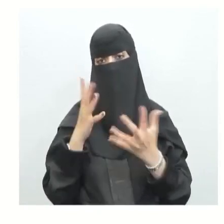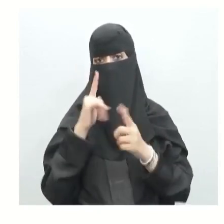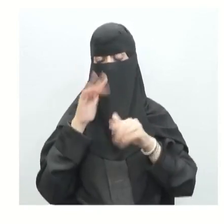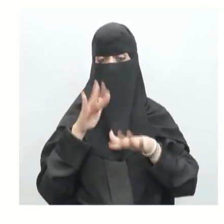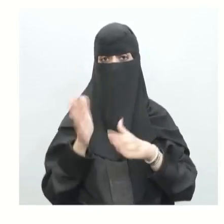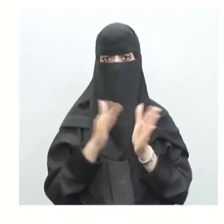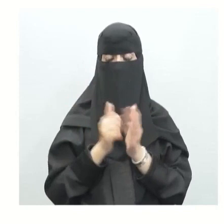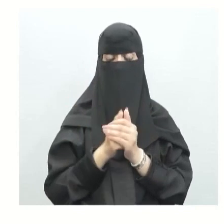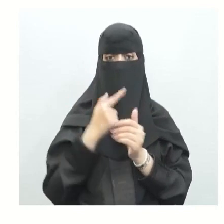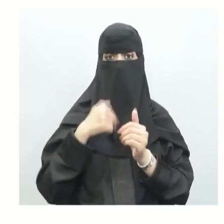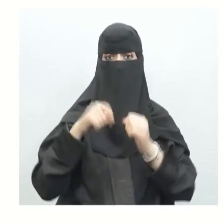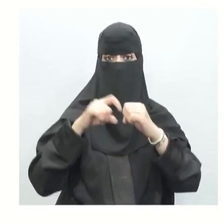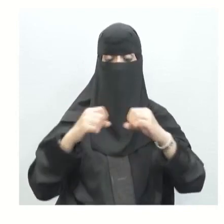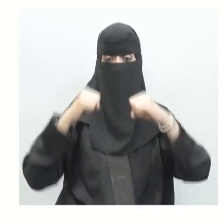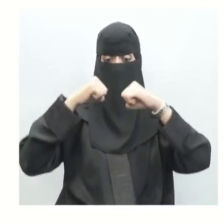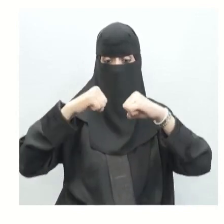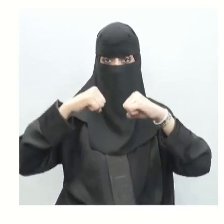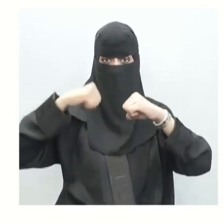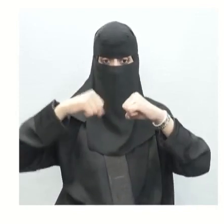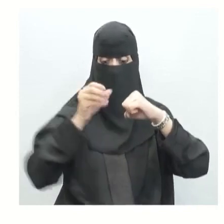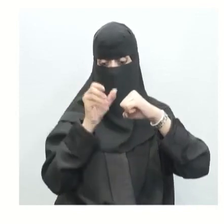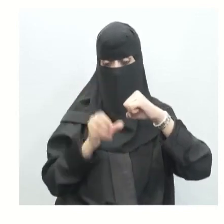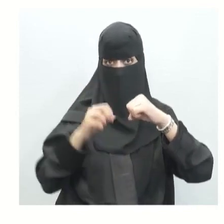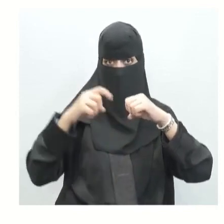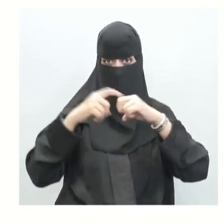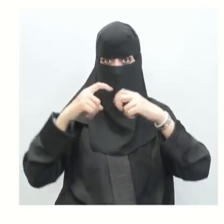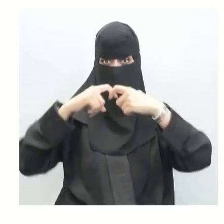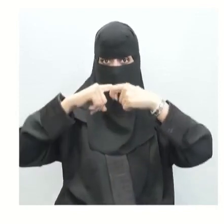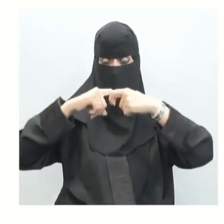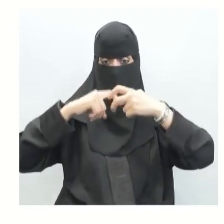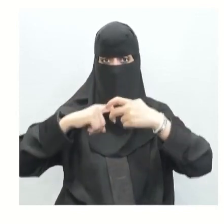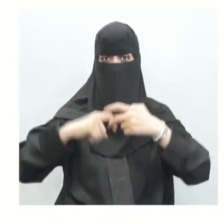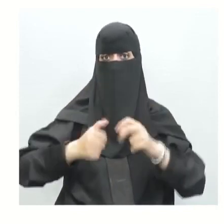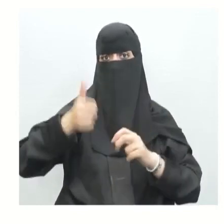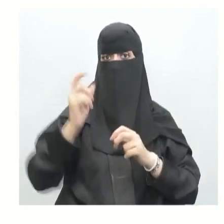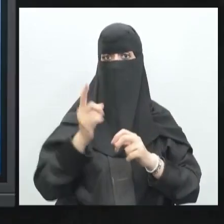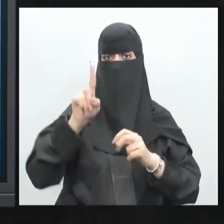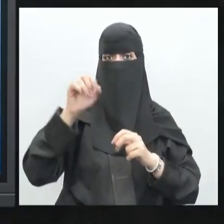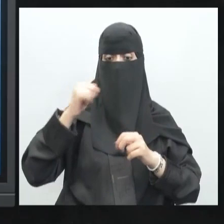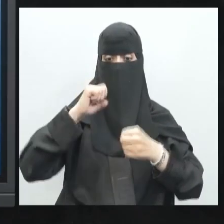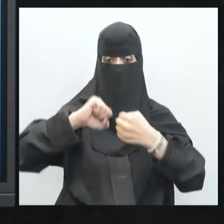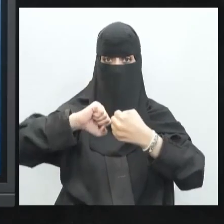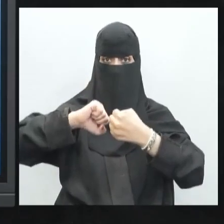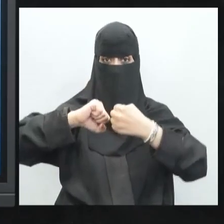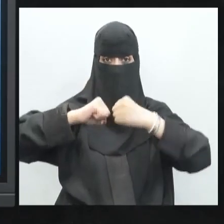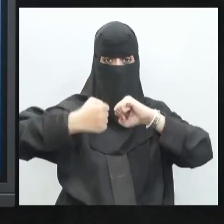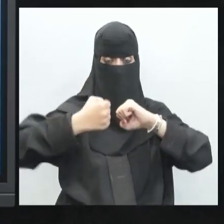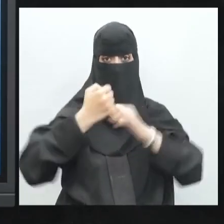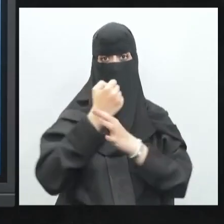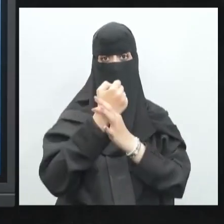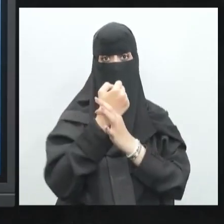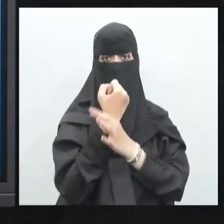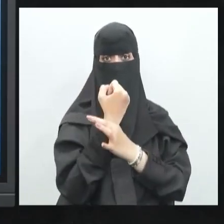الأربطة هي من يربط ما بين العظم والعظم عندما يتعرض هذا المفصل لالتواء شديد قد